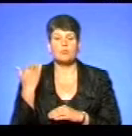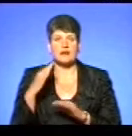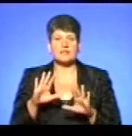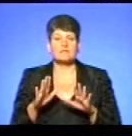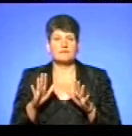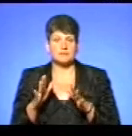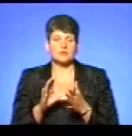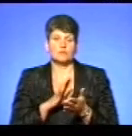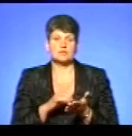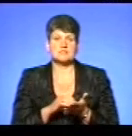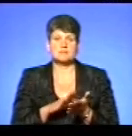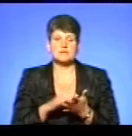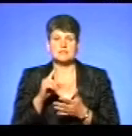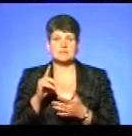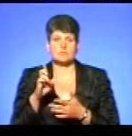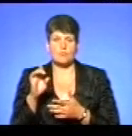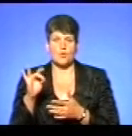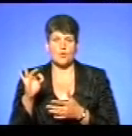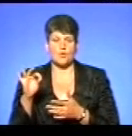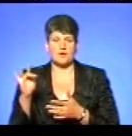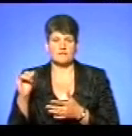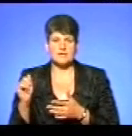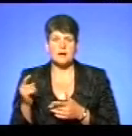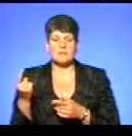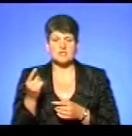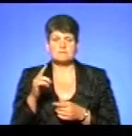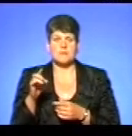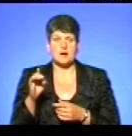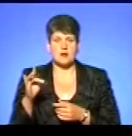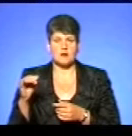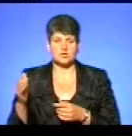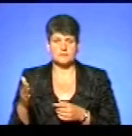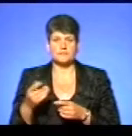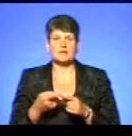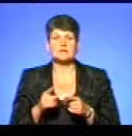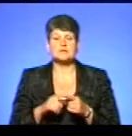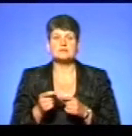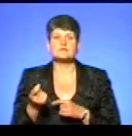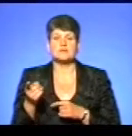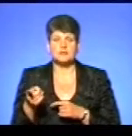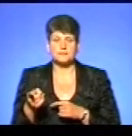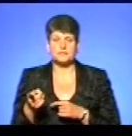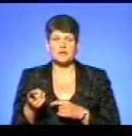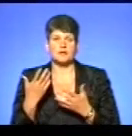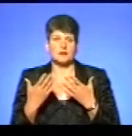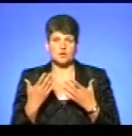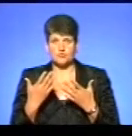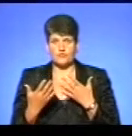в нас фіксували ще на Зборівщині, і перший на Зборівщині. Чому там було? В нас вже, я так би, якщо взяти, скажімо,